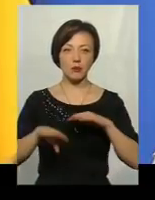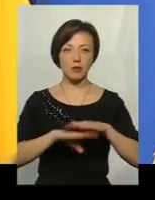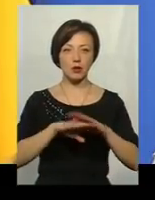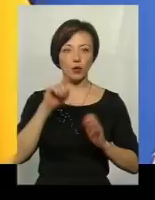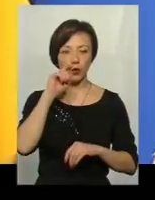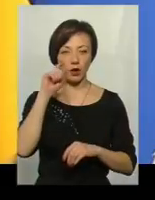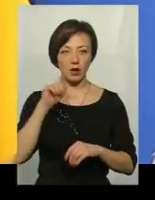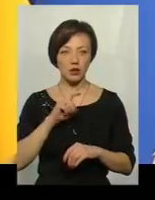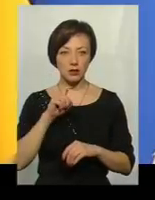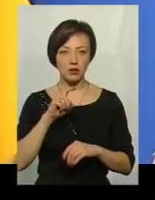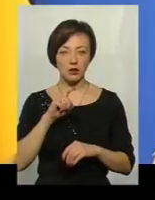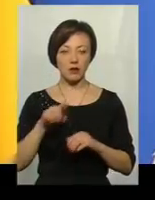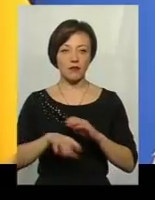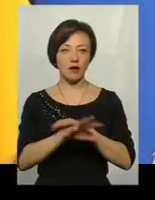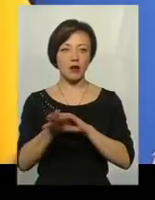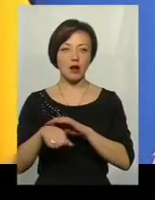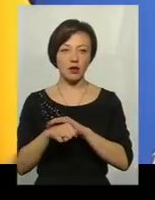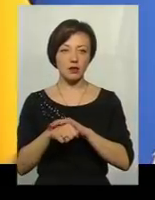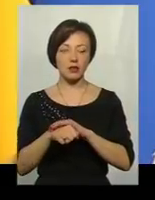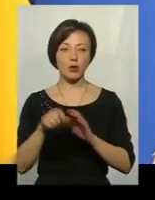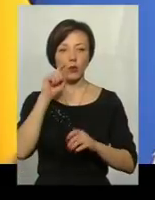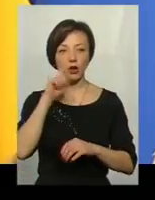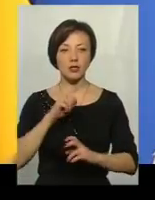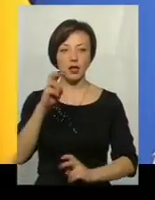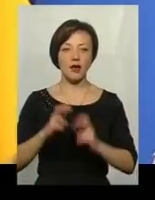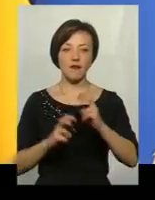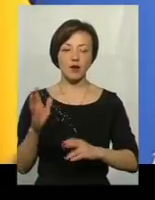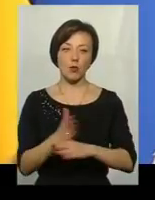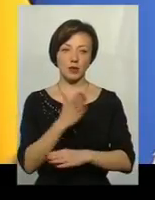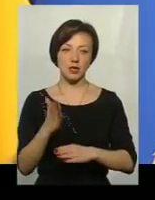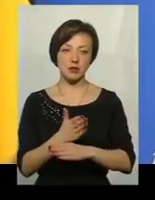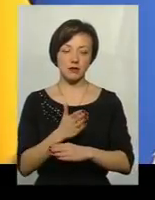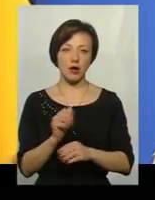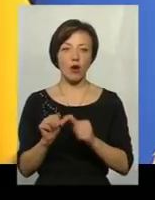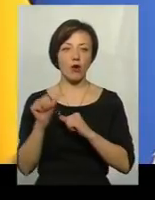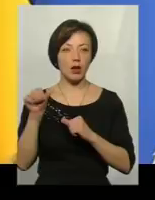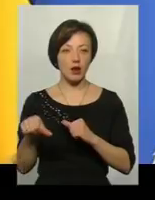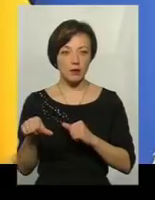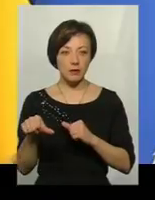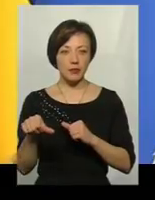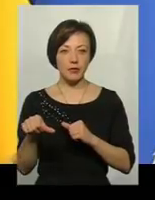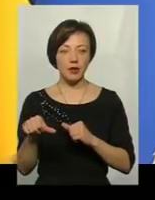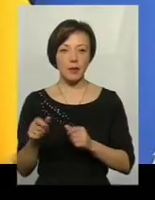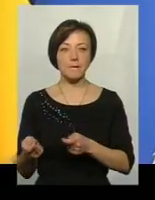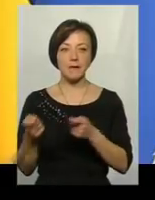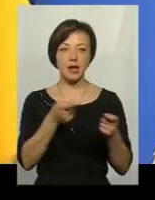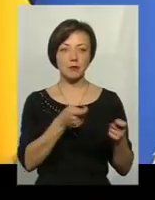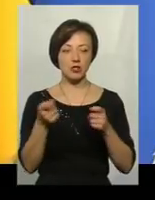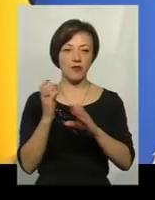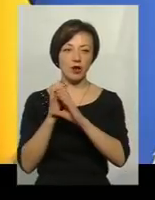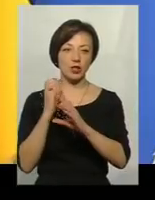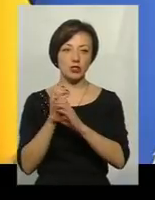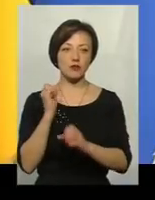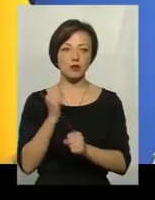України вкрадені українські виробництва. Виняток щодо переміщення вантажів буде